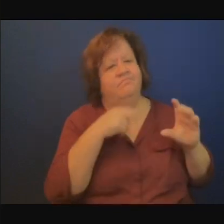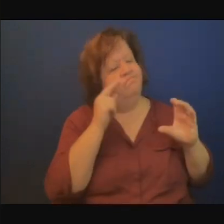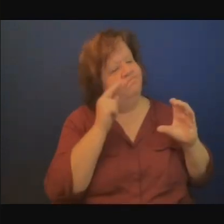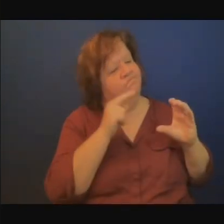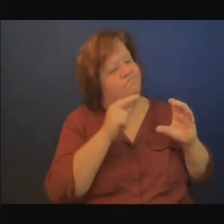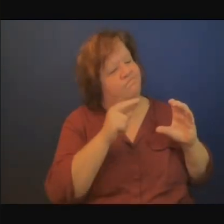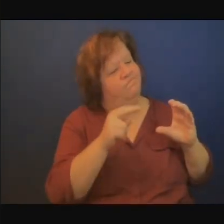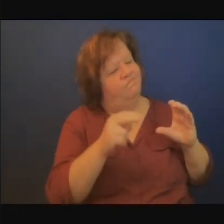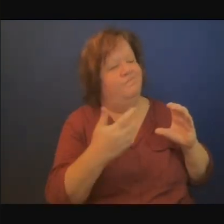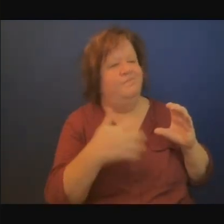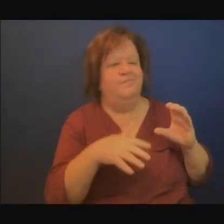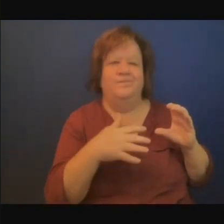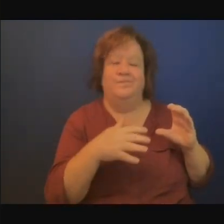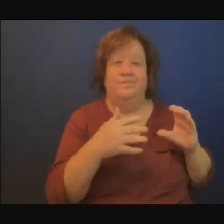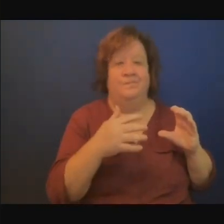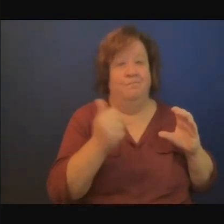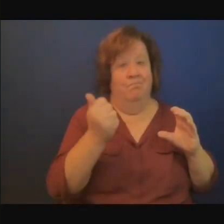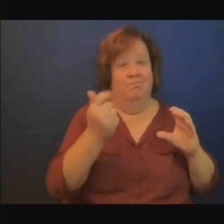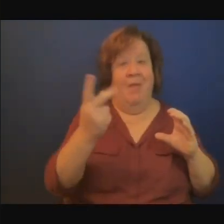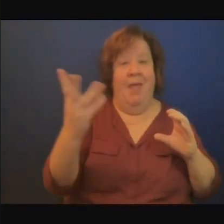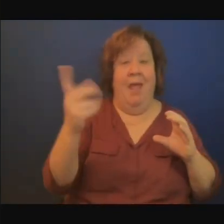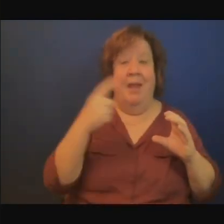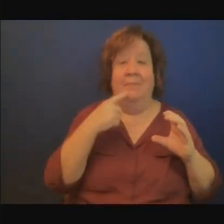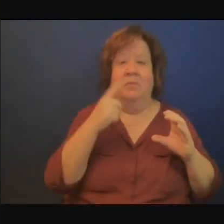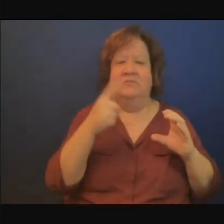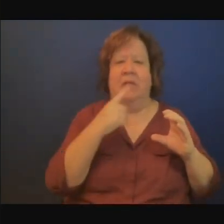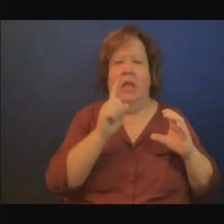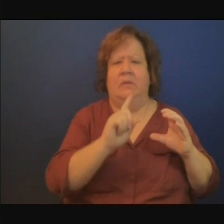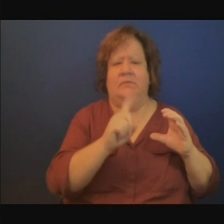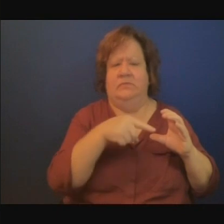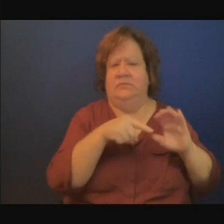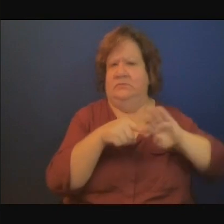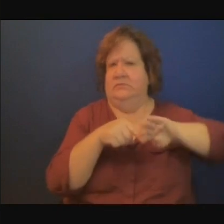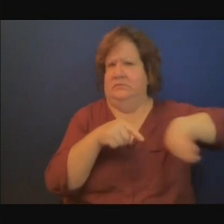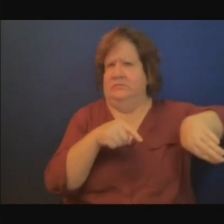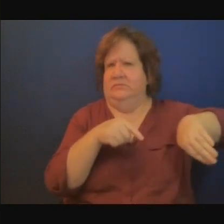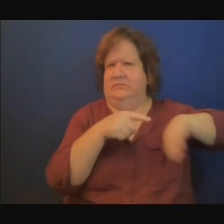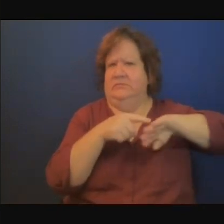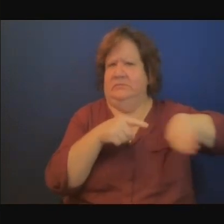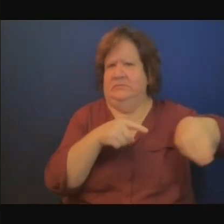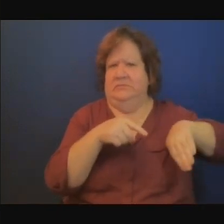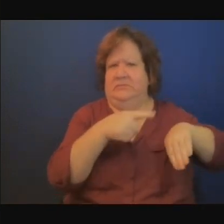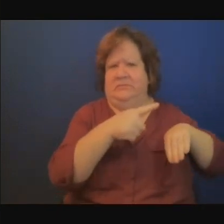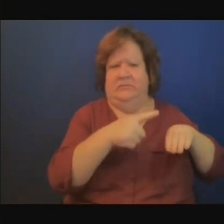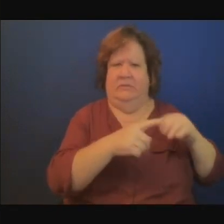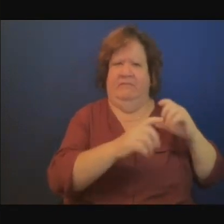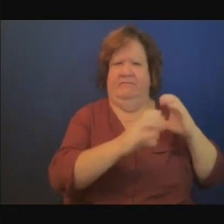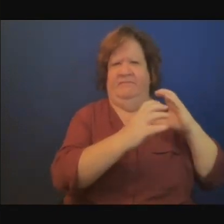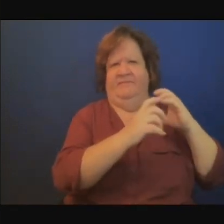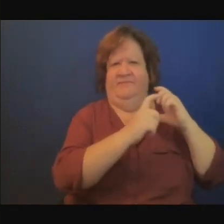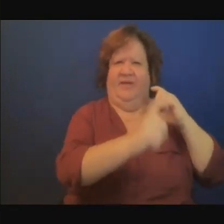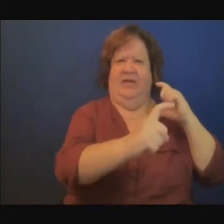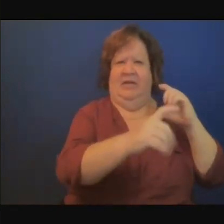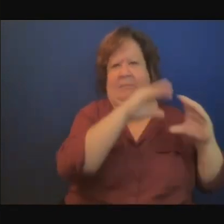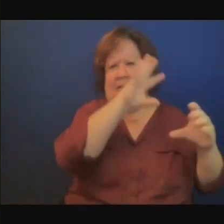parce que il y a la responsabilité commune différenciée il y a le pollueur qui doit payer pourquoi on doit faire du